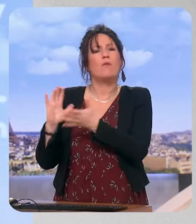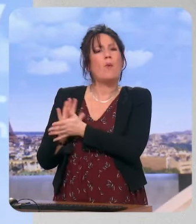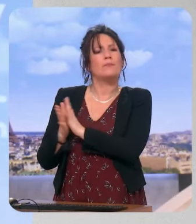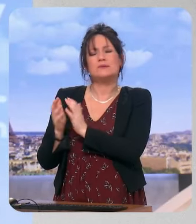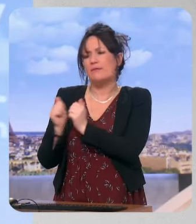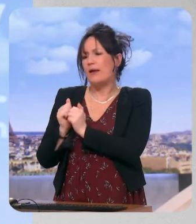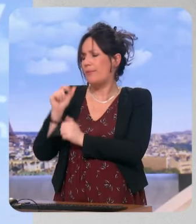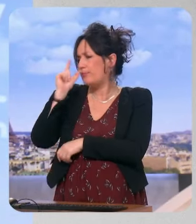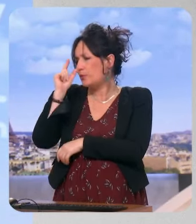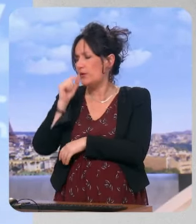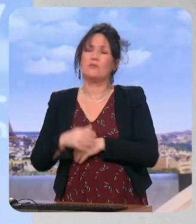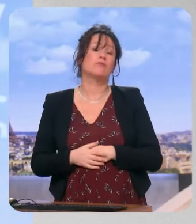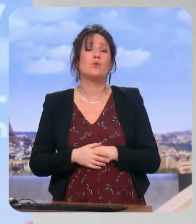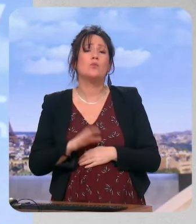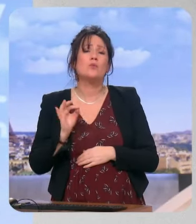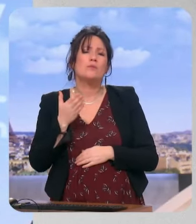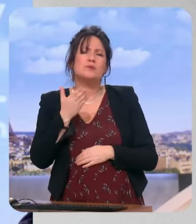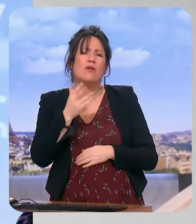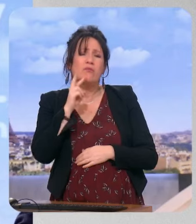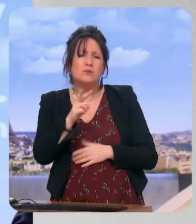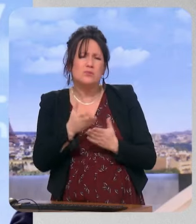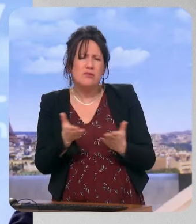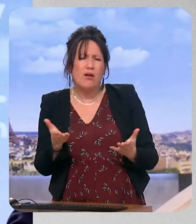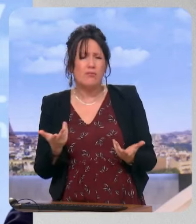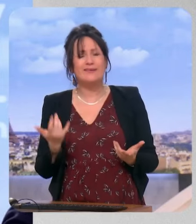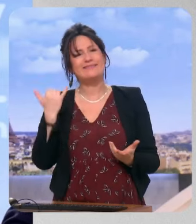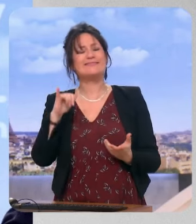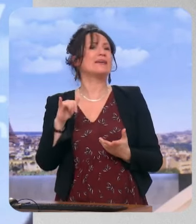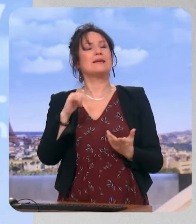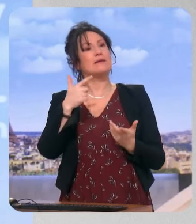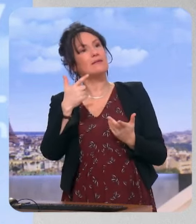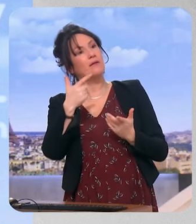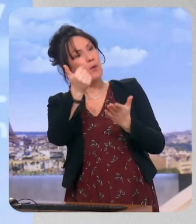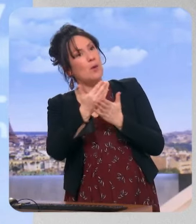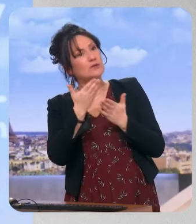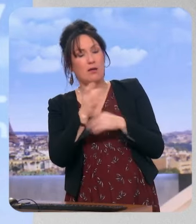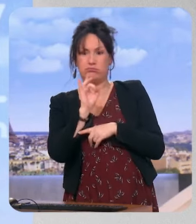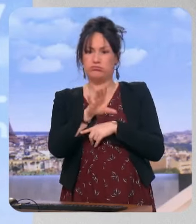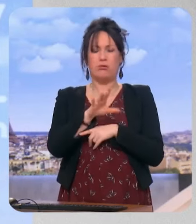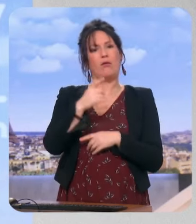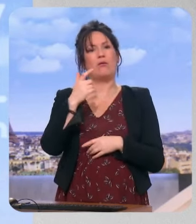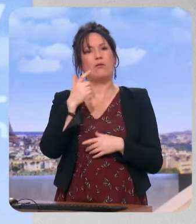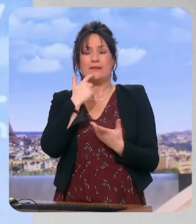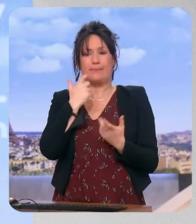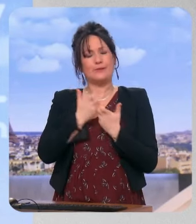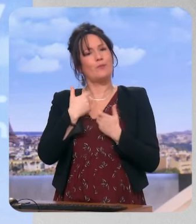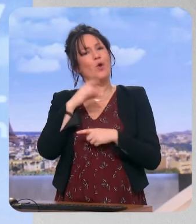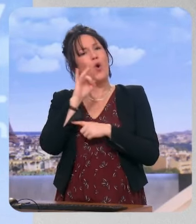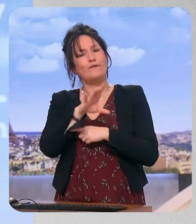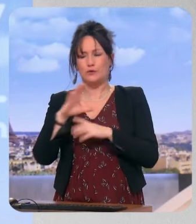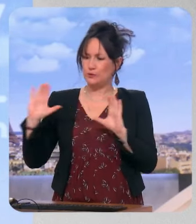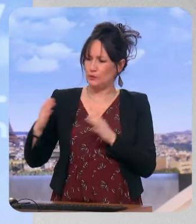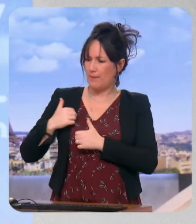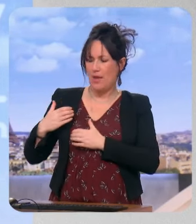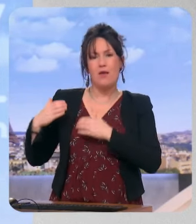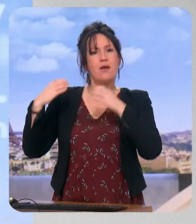'est une vision totalement binaire. Si on n pas d'accord avec les règles du jeu, si on n pas d'accord avec l'idée d'envoyer des troupes russes et je crois que la France Insoumise n